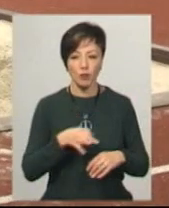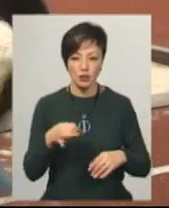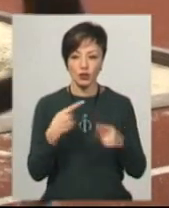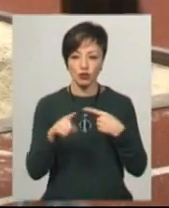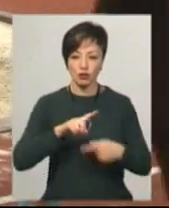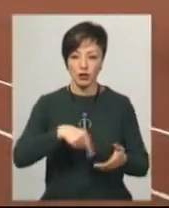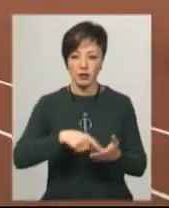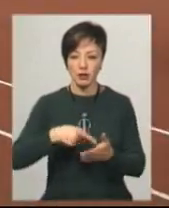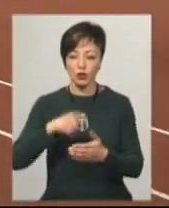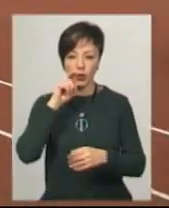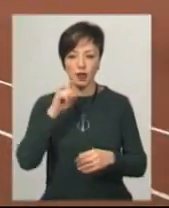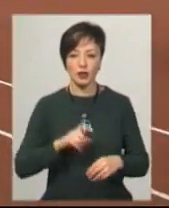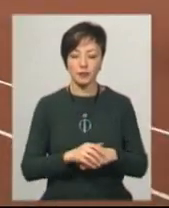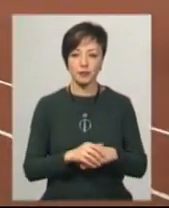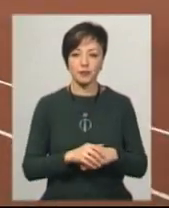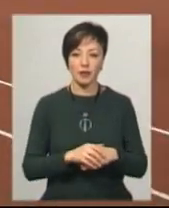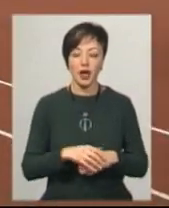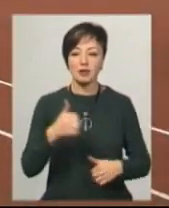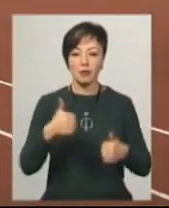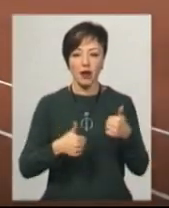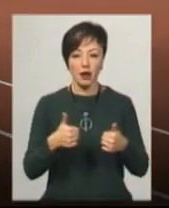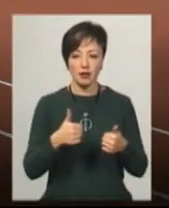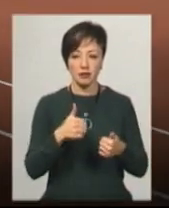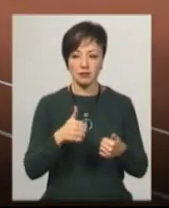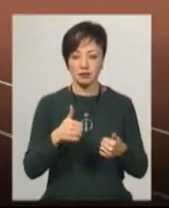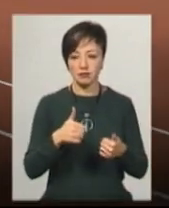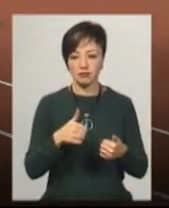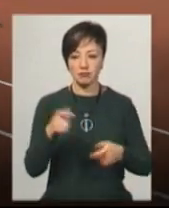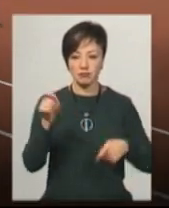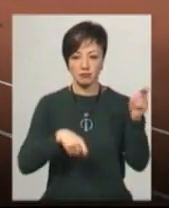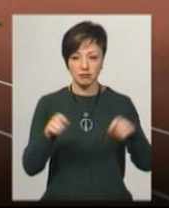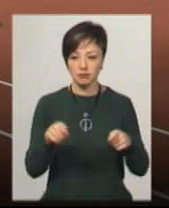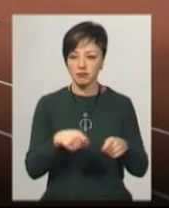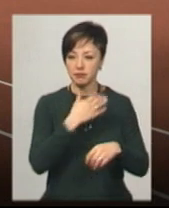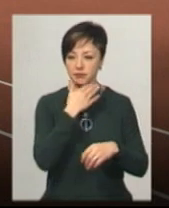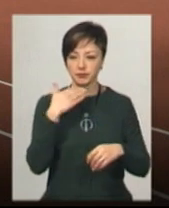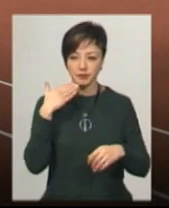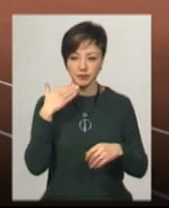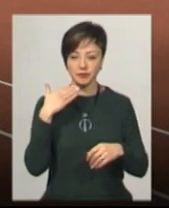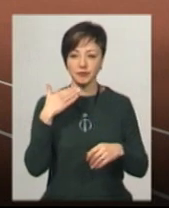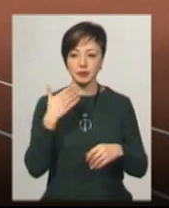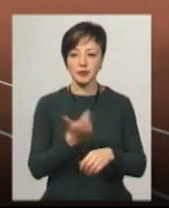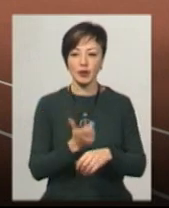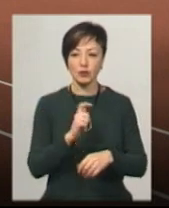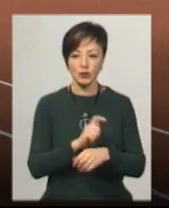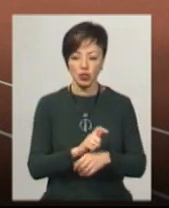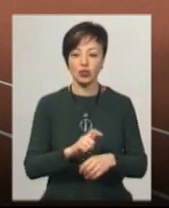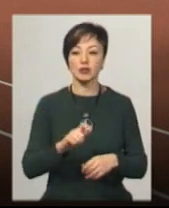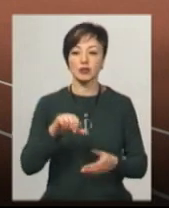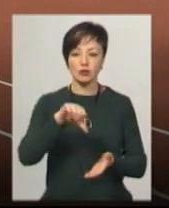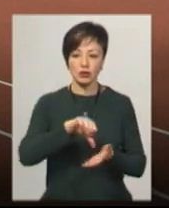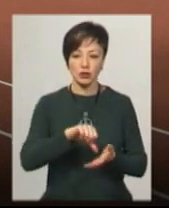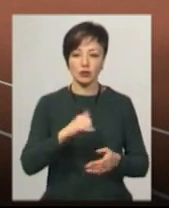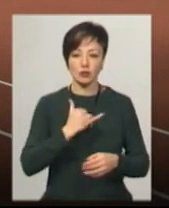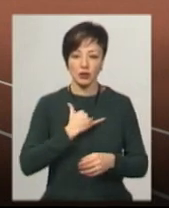інших міст України. Географія змагань наша достатньо широка. В більшій мірі, звичайно, у